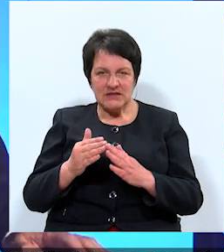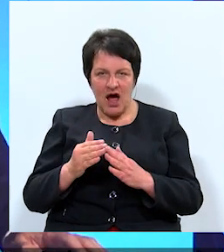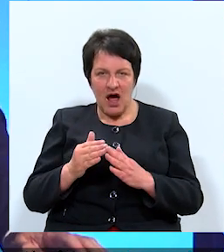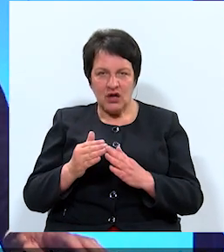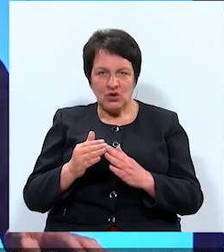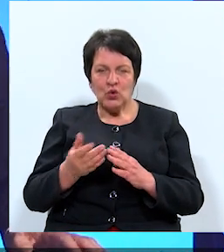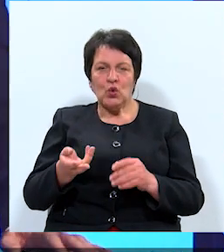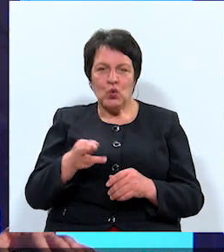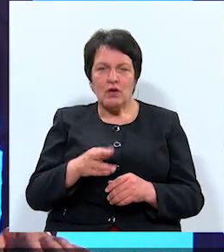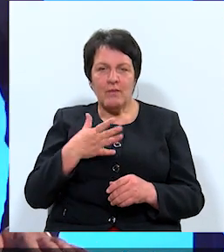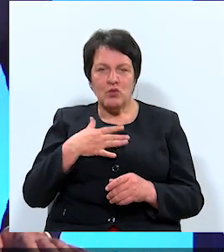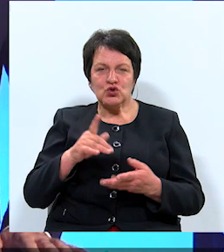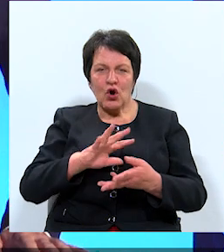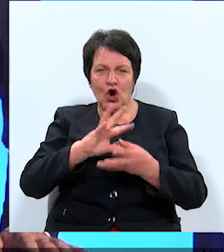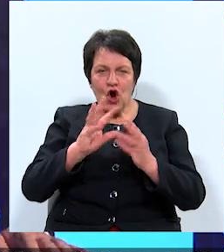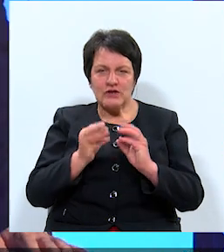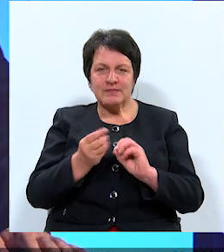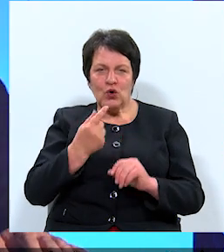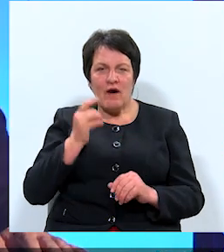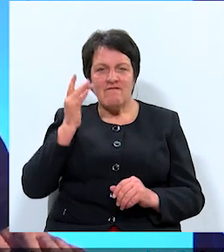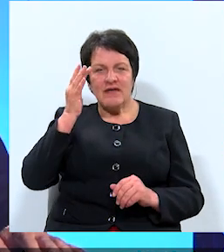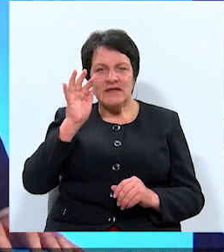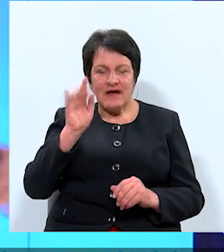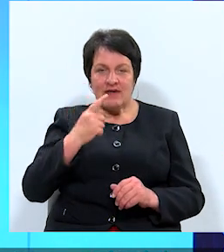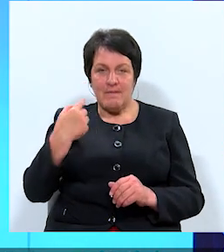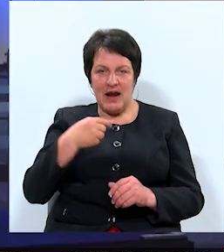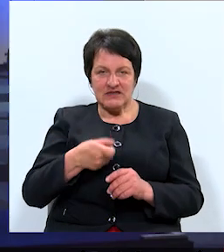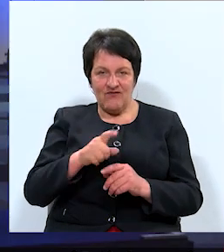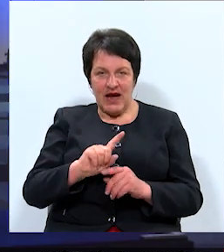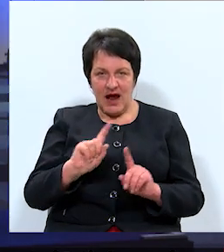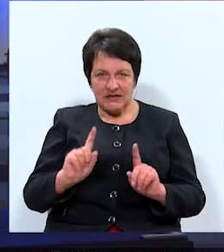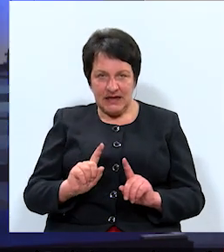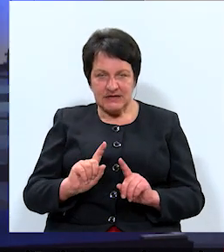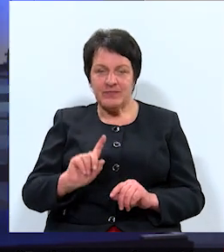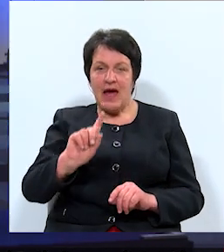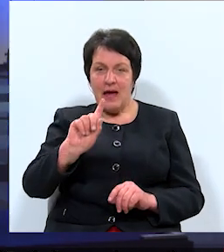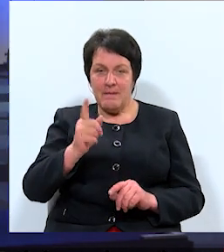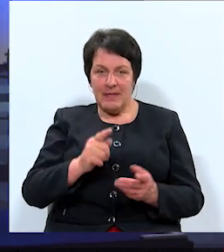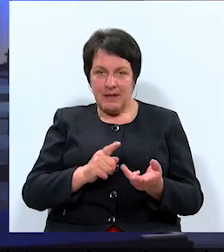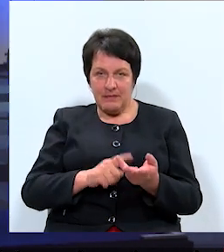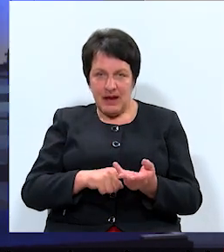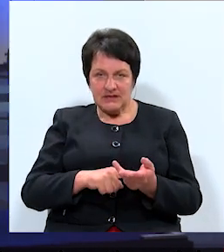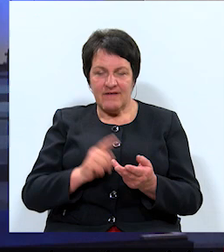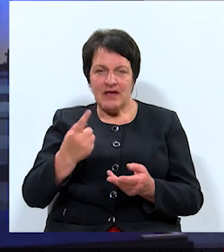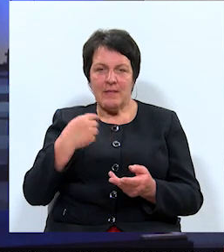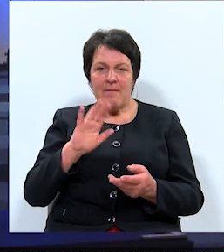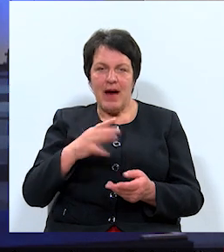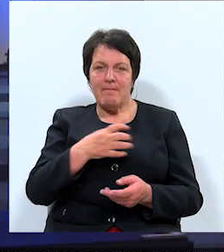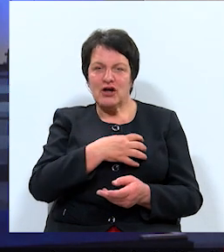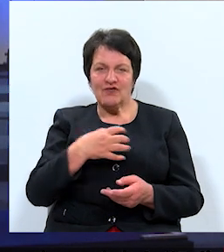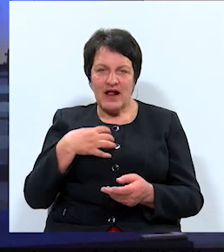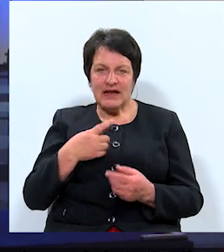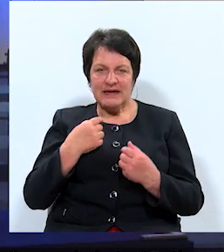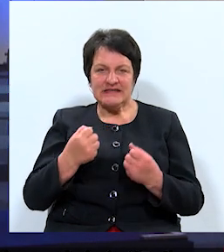mūsu to koncepciju un vīziju, viņi prasa vairākas lietas. Pirmām kārtām viņi prasa par pašvaldību